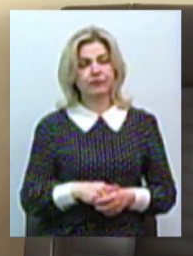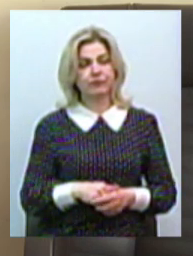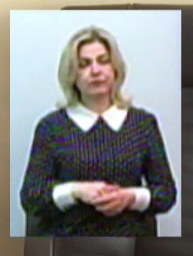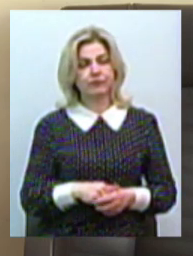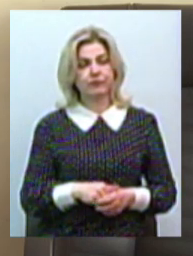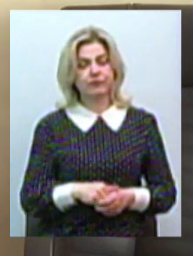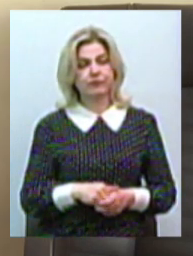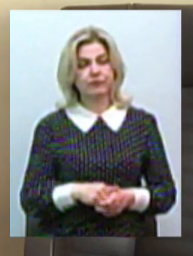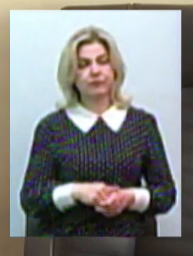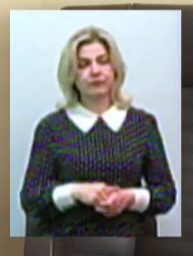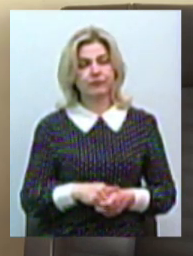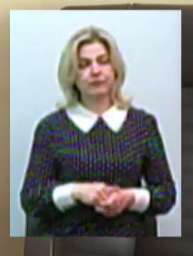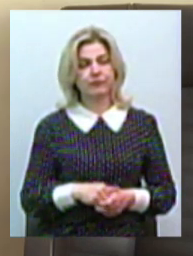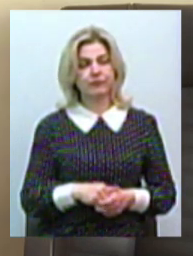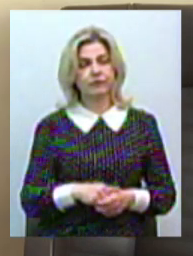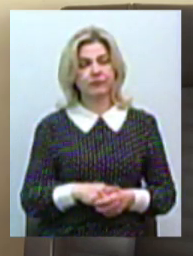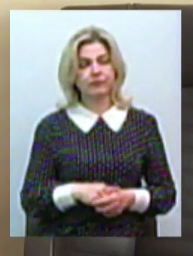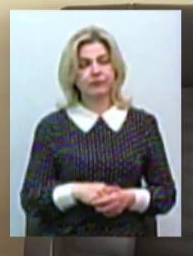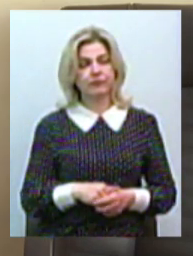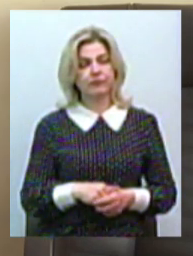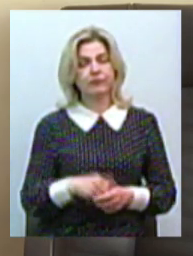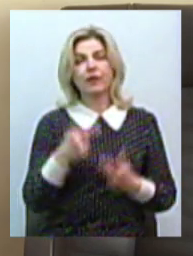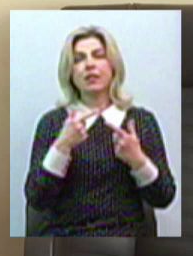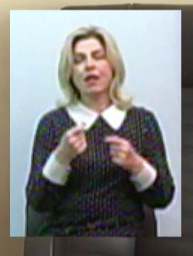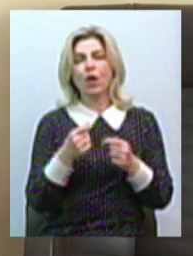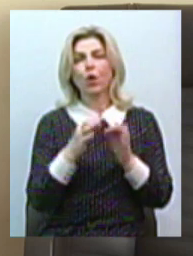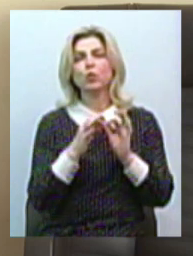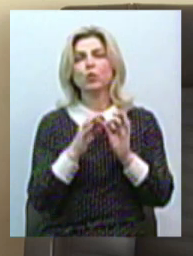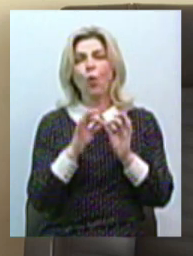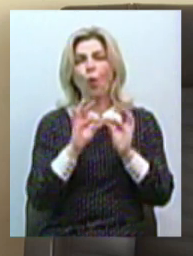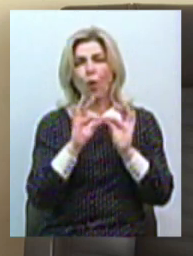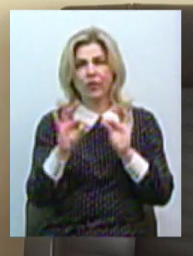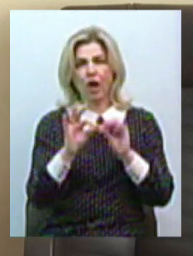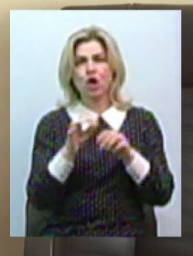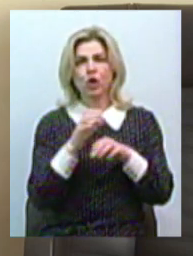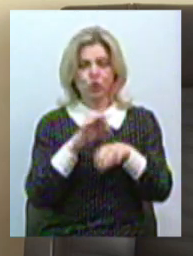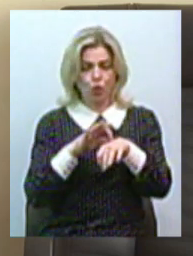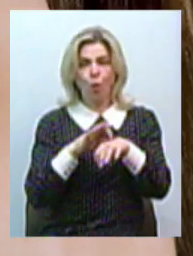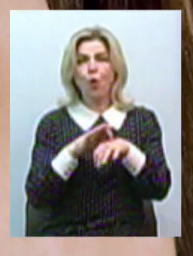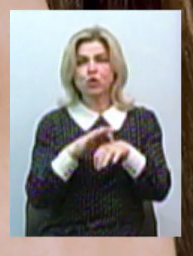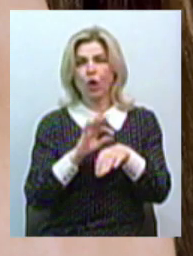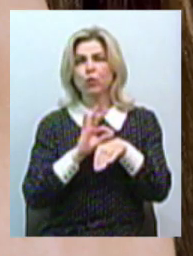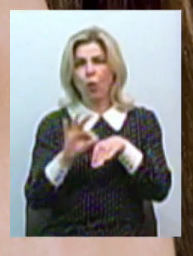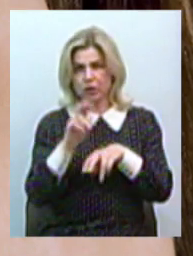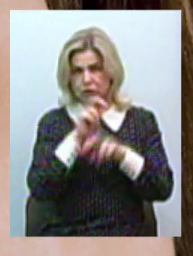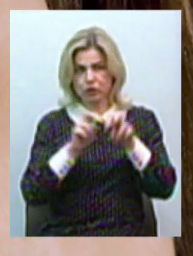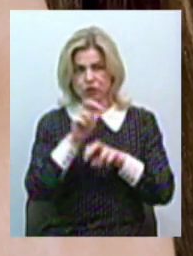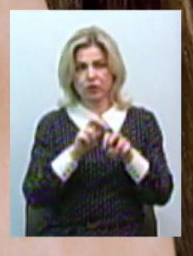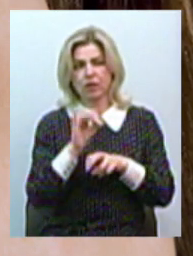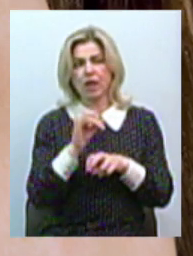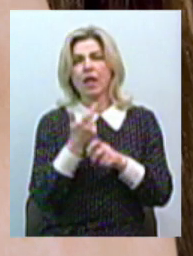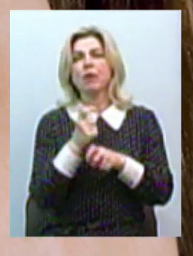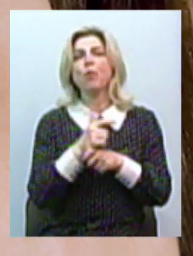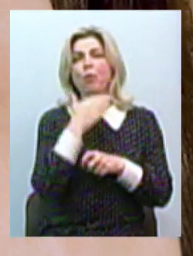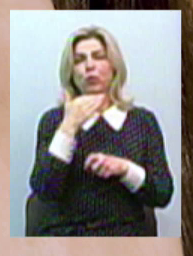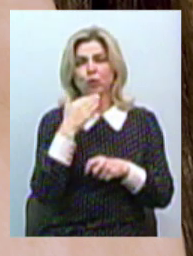поверхні судини, тобто там, де сама тонка шкіра і там, де кровонасиченість найбільша.